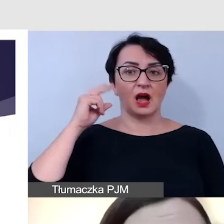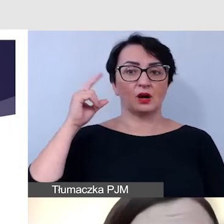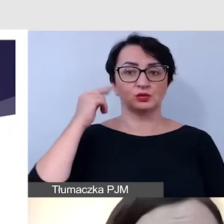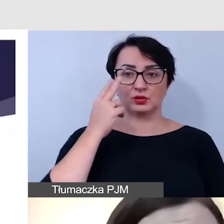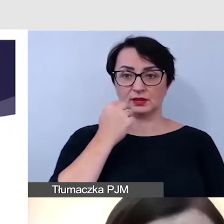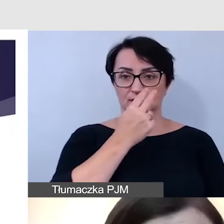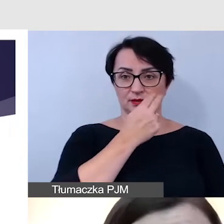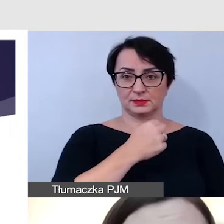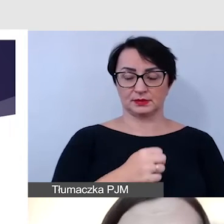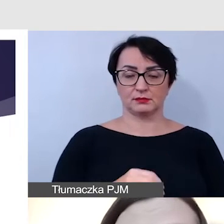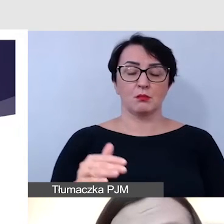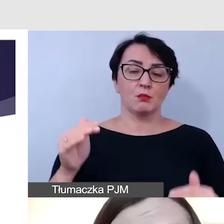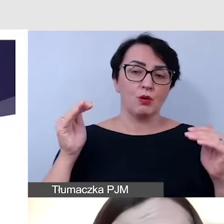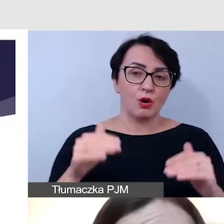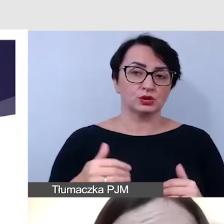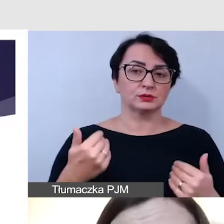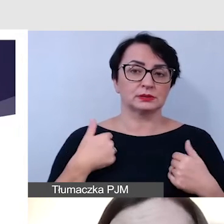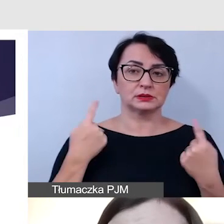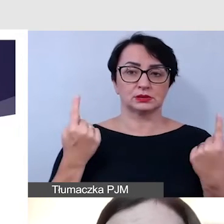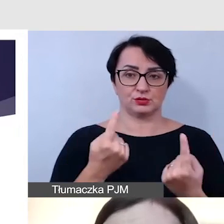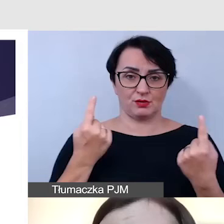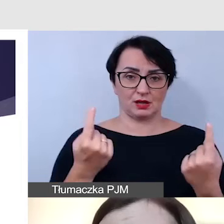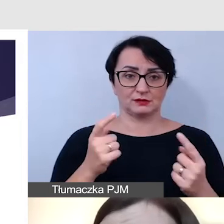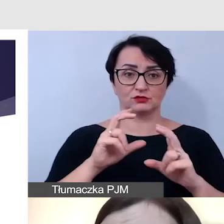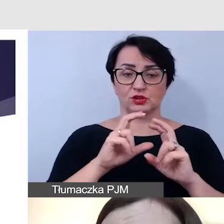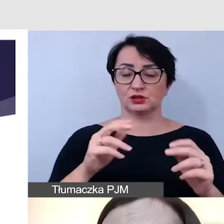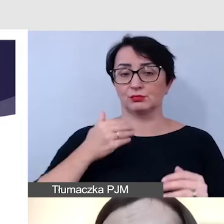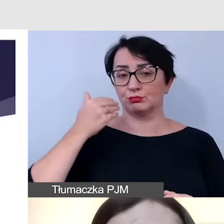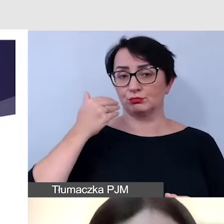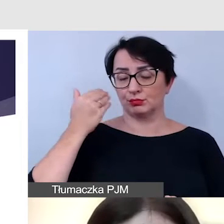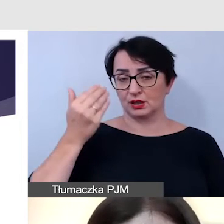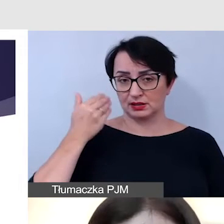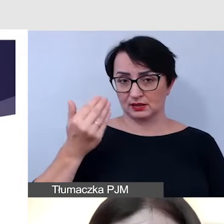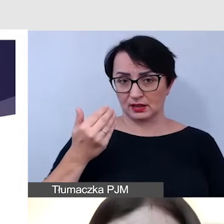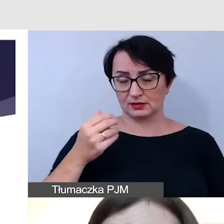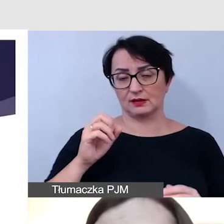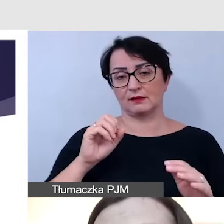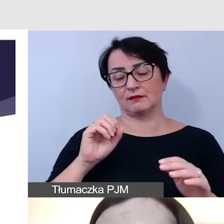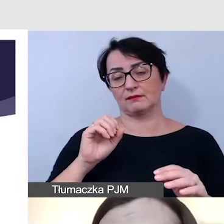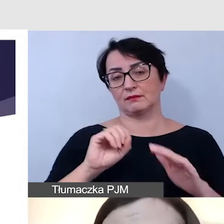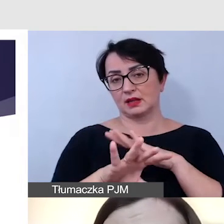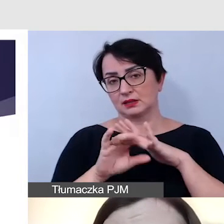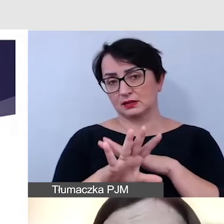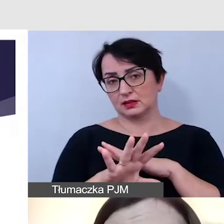Może się zdarzyć, że podczas prezentacji czy wykładu może być potrzebna.